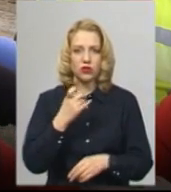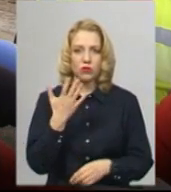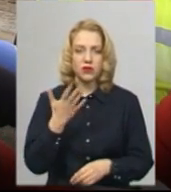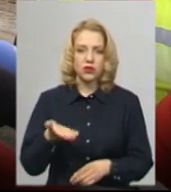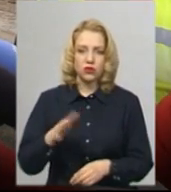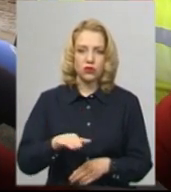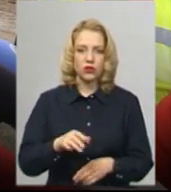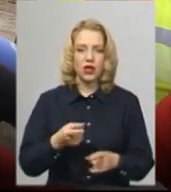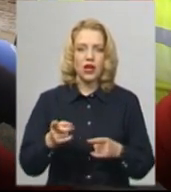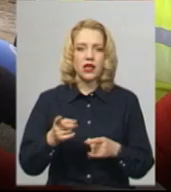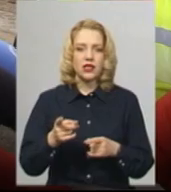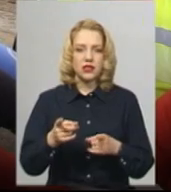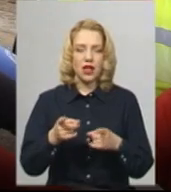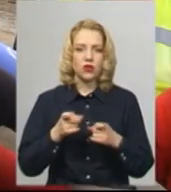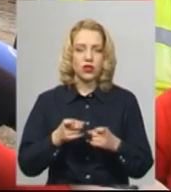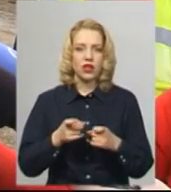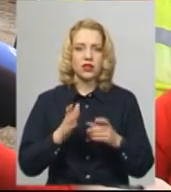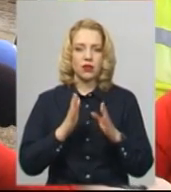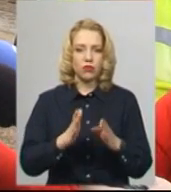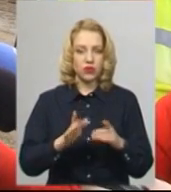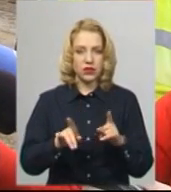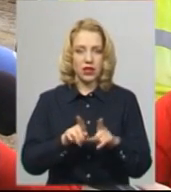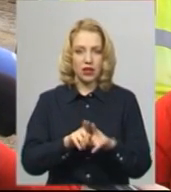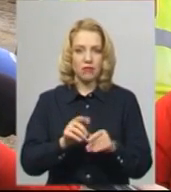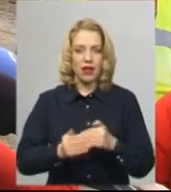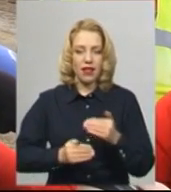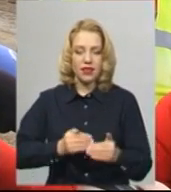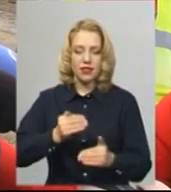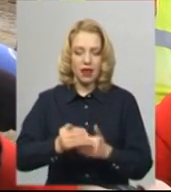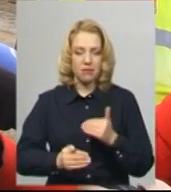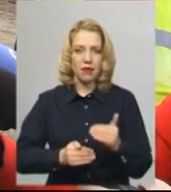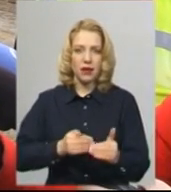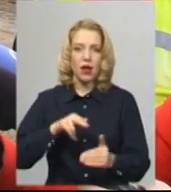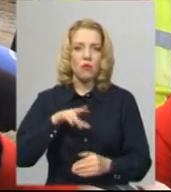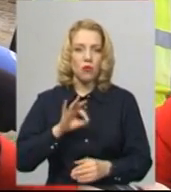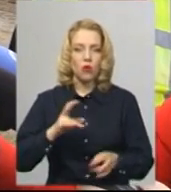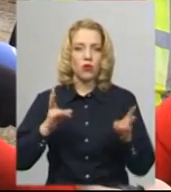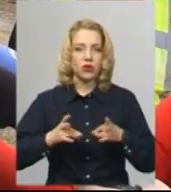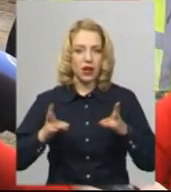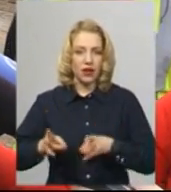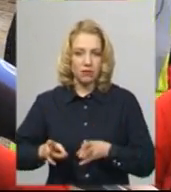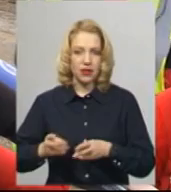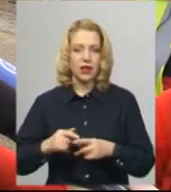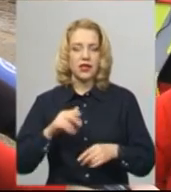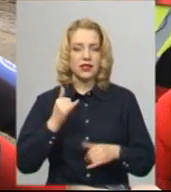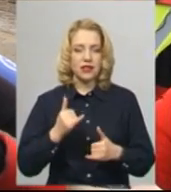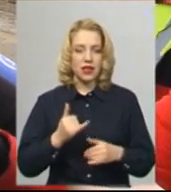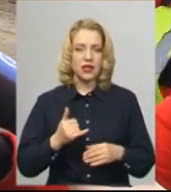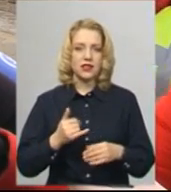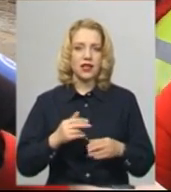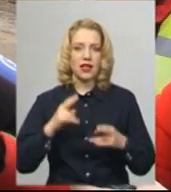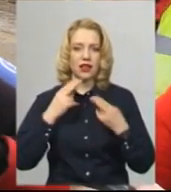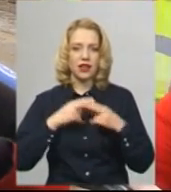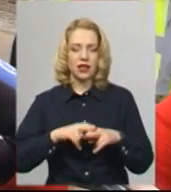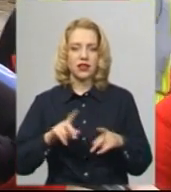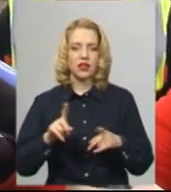а залучатись вона буде з такими етапами по потребі. Зараз зайшла техніка,